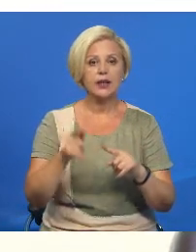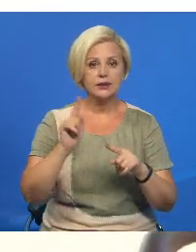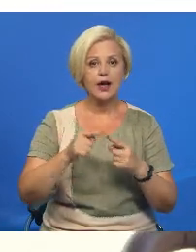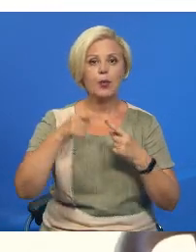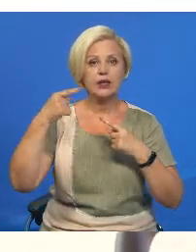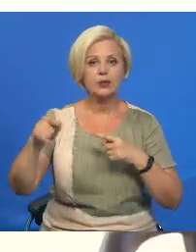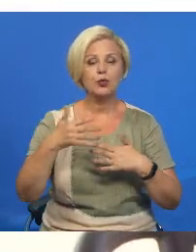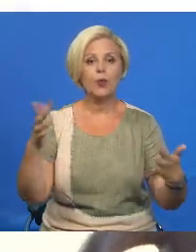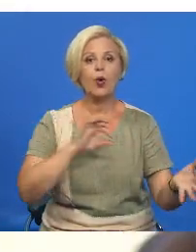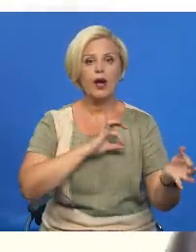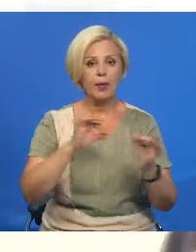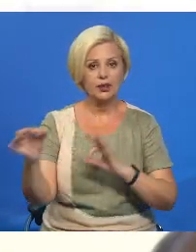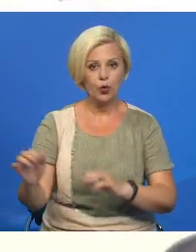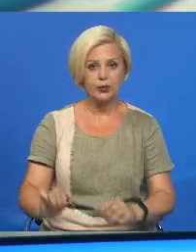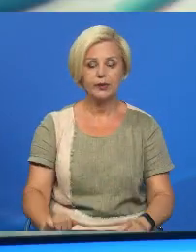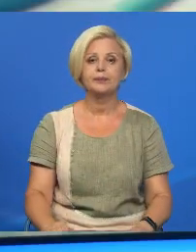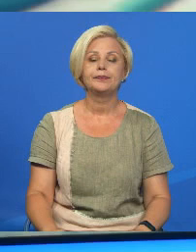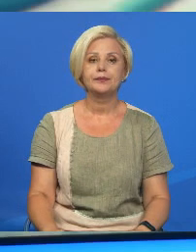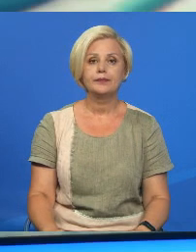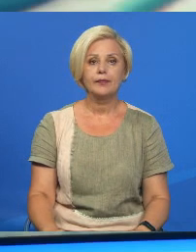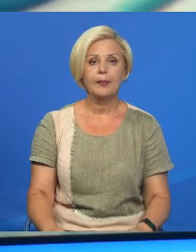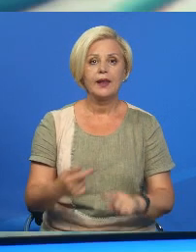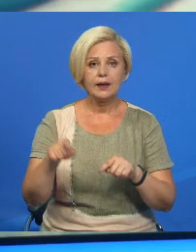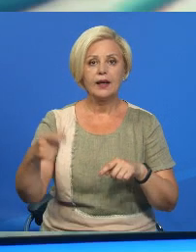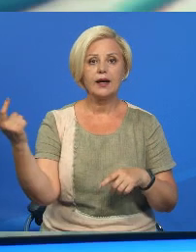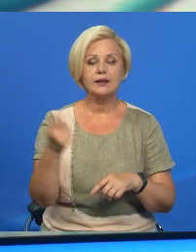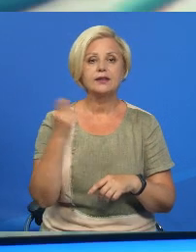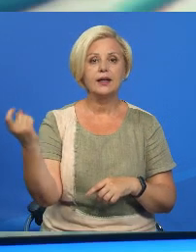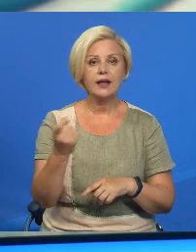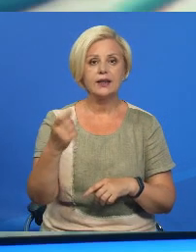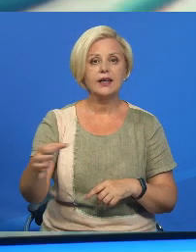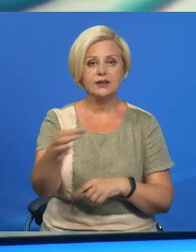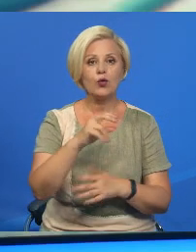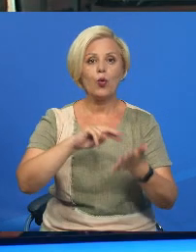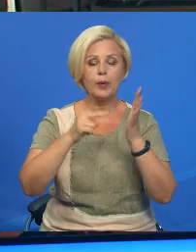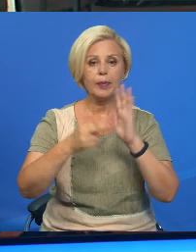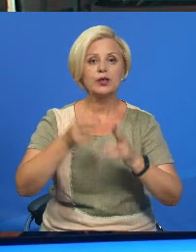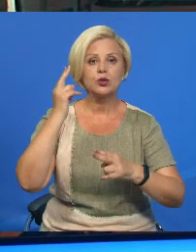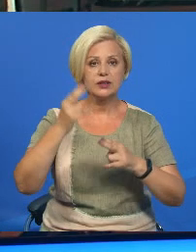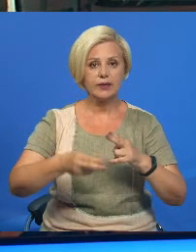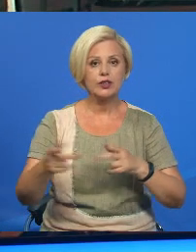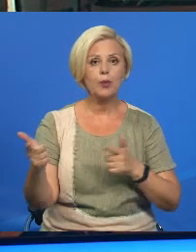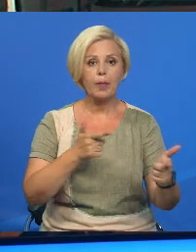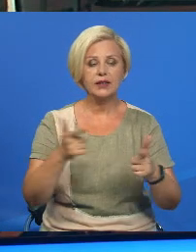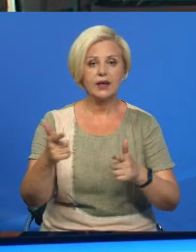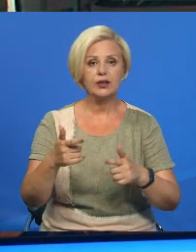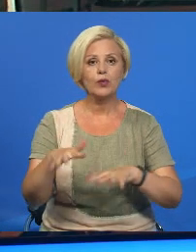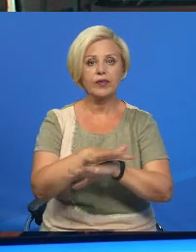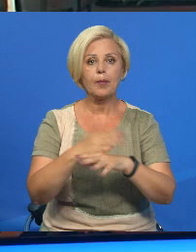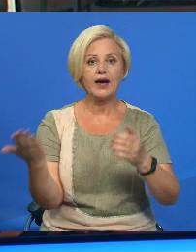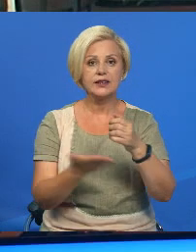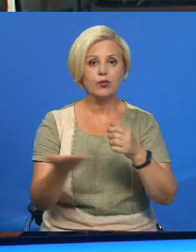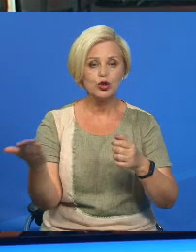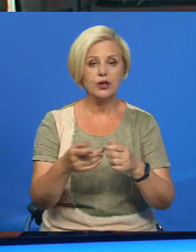этом и иншим больше подробязна. На этом титре господарки в области плануют завершить подрыхтовку до массового